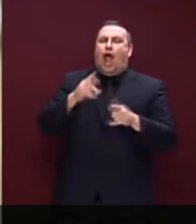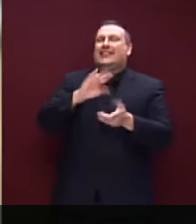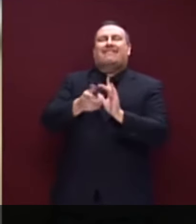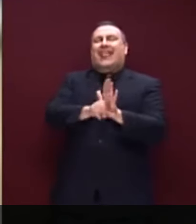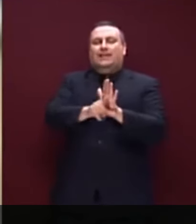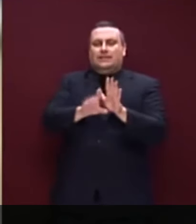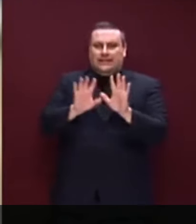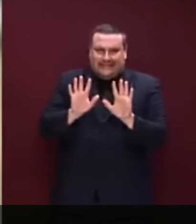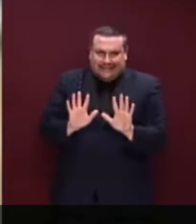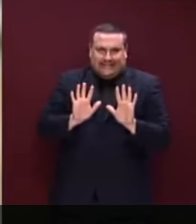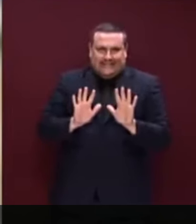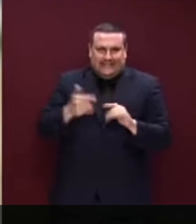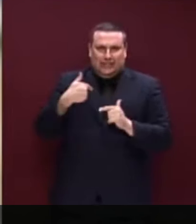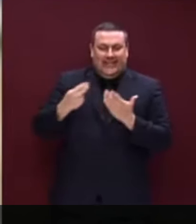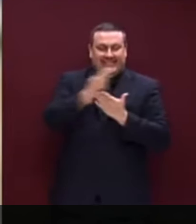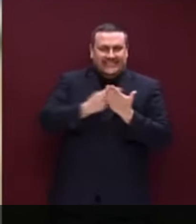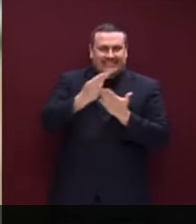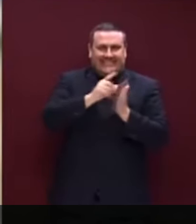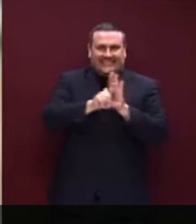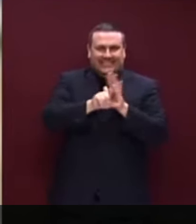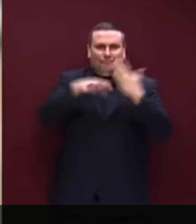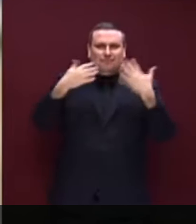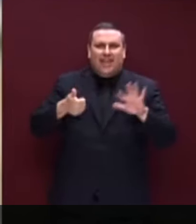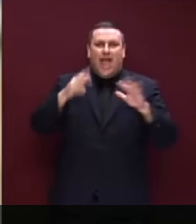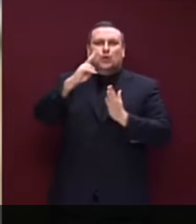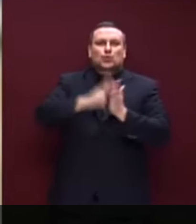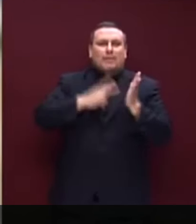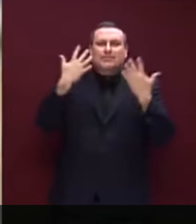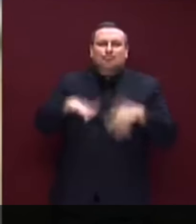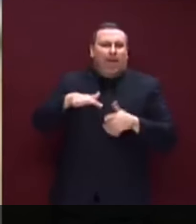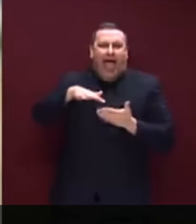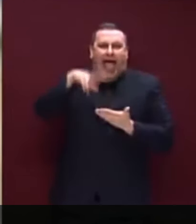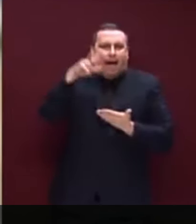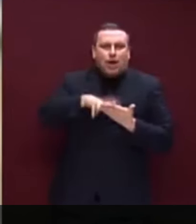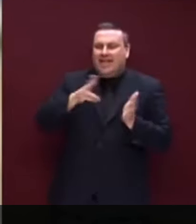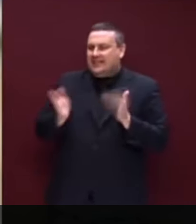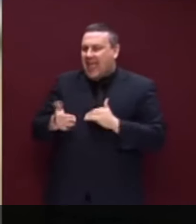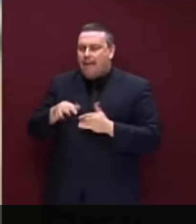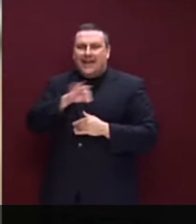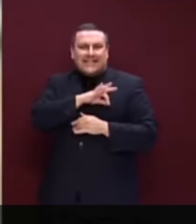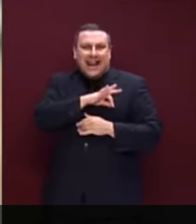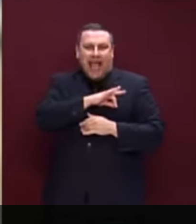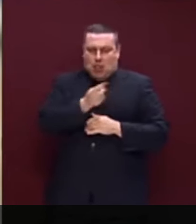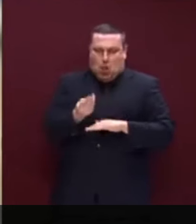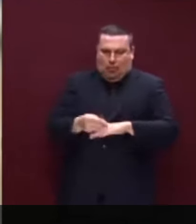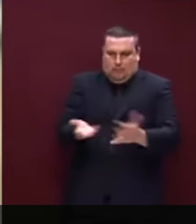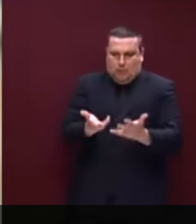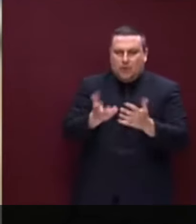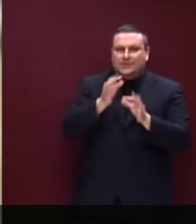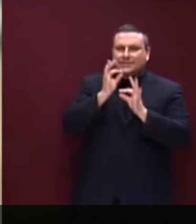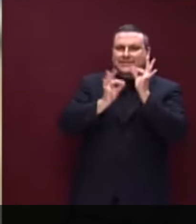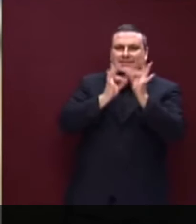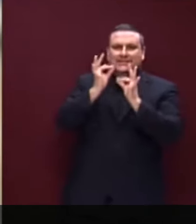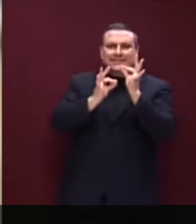di legge noi ne abbiamo fatto qualcuno, in 60 giorni erano approvati sia dalla Camera sia del Senato o poco più, quindi non cambierebbe a